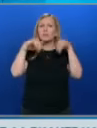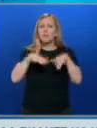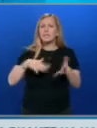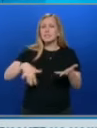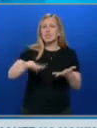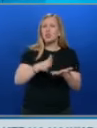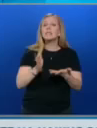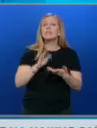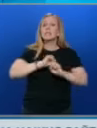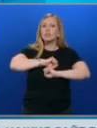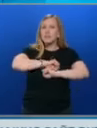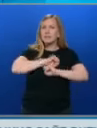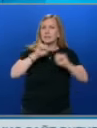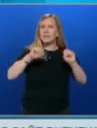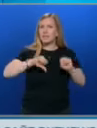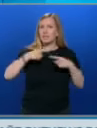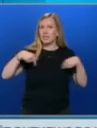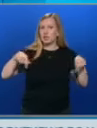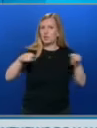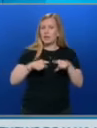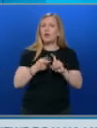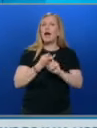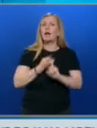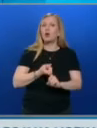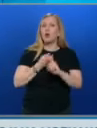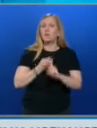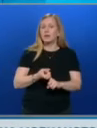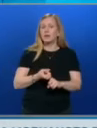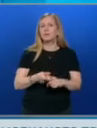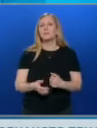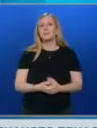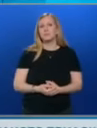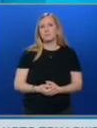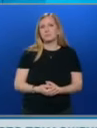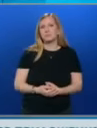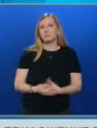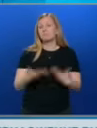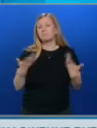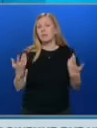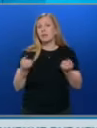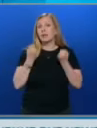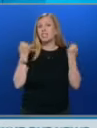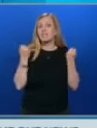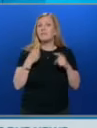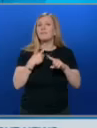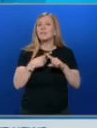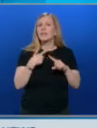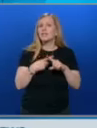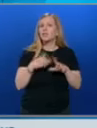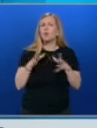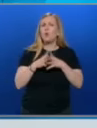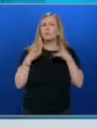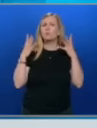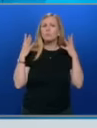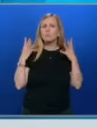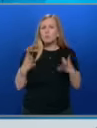взрива на язовирка Ховка. Това съобщи представител на СОУ. А как се живее в Херсон, едно от